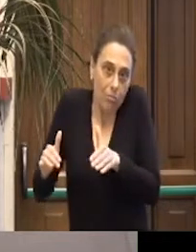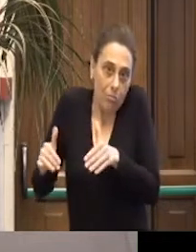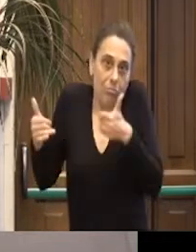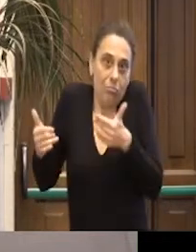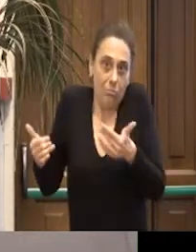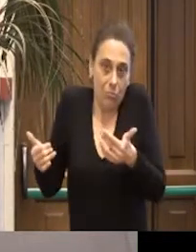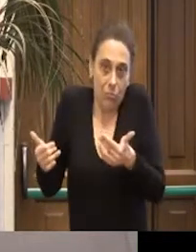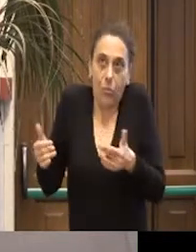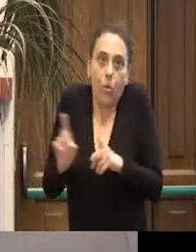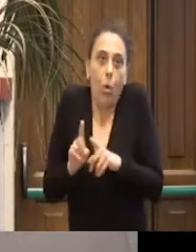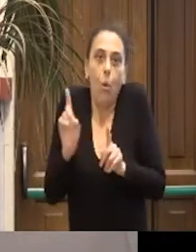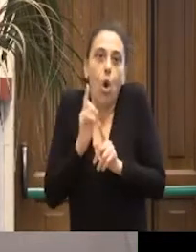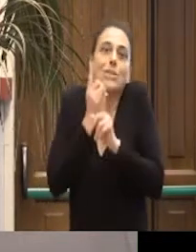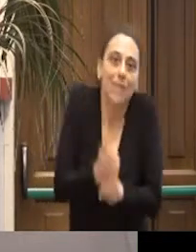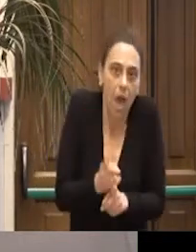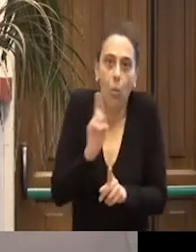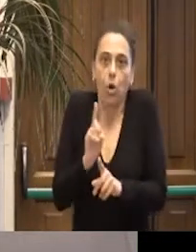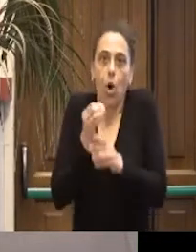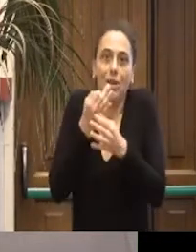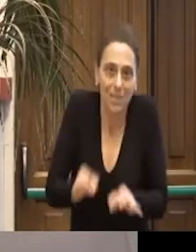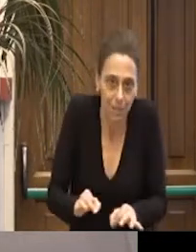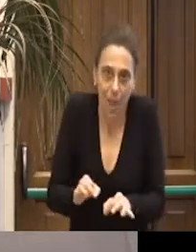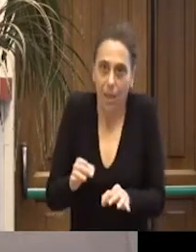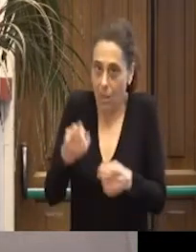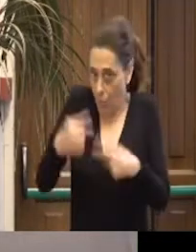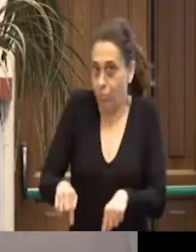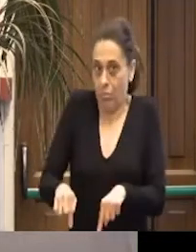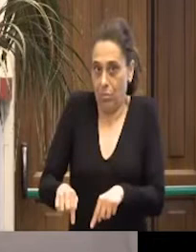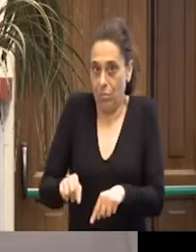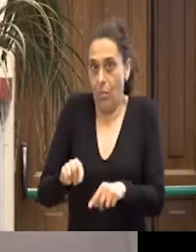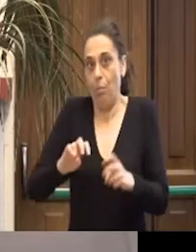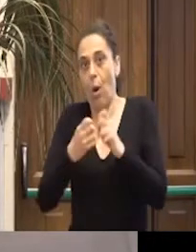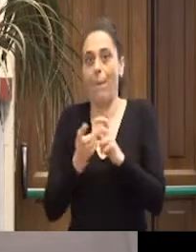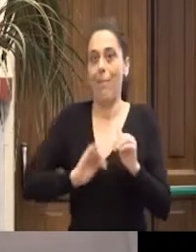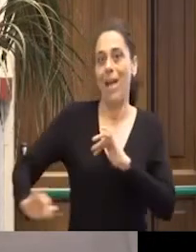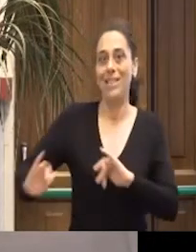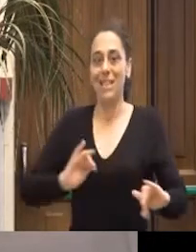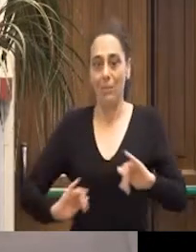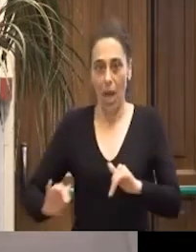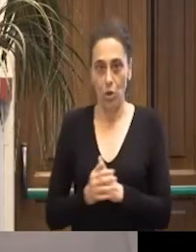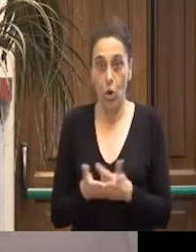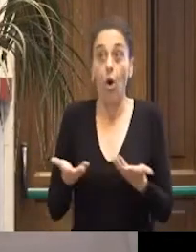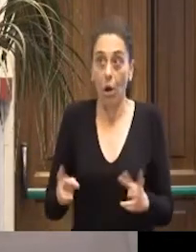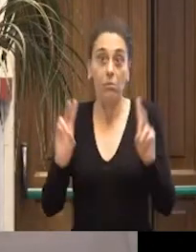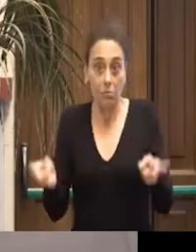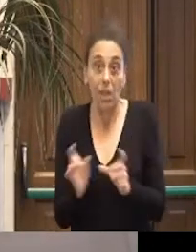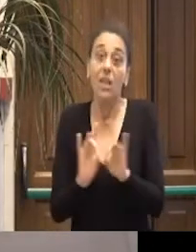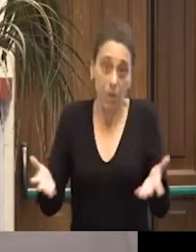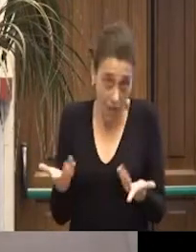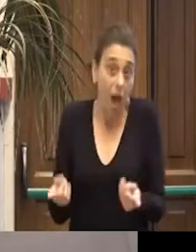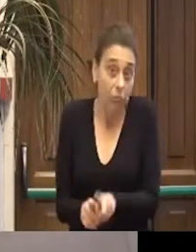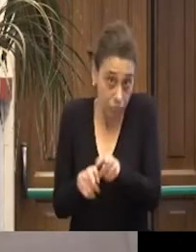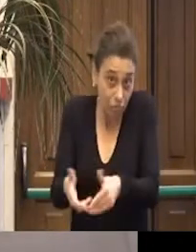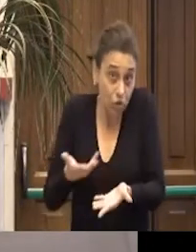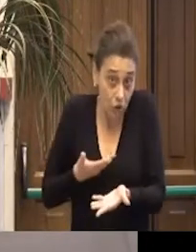sottrarre sotto questo aspetto. E quindi il tema delle libertà c'è tutto. Seconda questione,